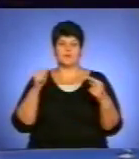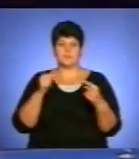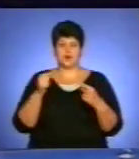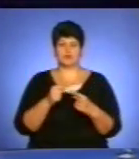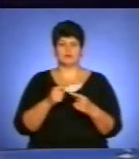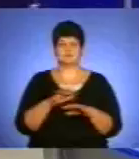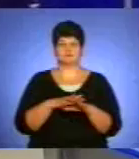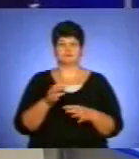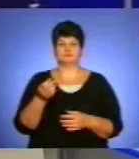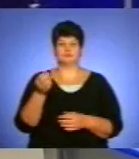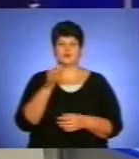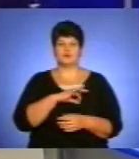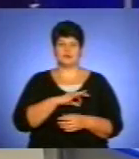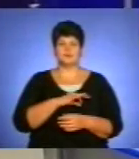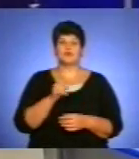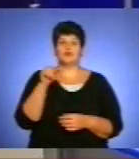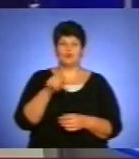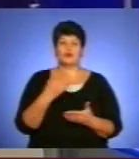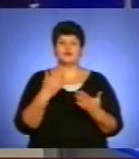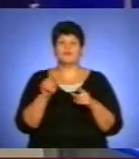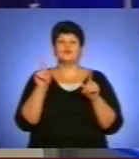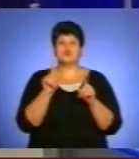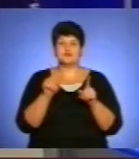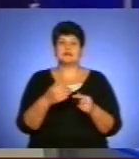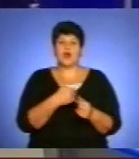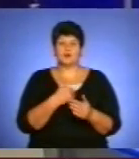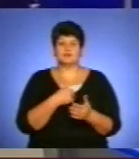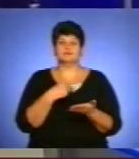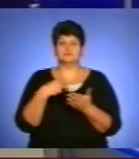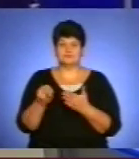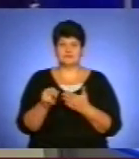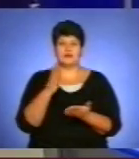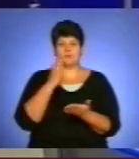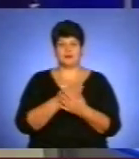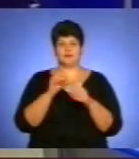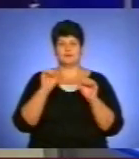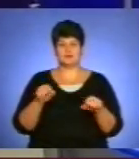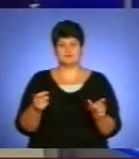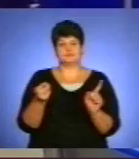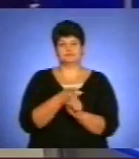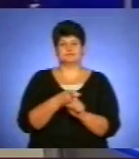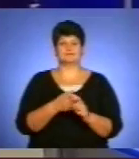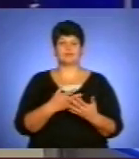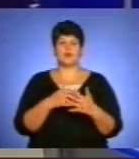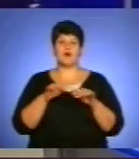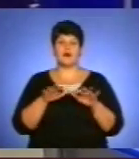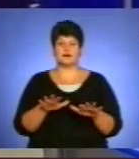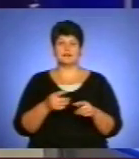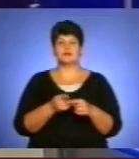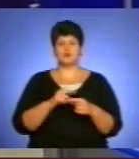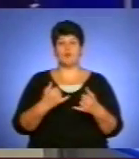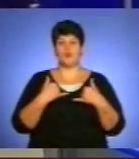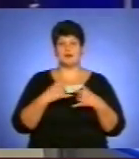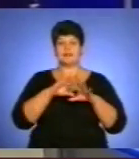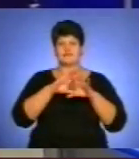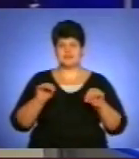споживання. Отож, якщо ви щойно зібралися за покупками, маєте нагоду долучитися до цієї акції. А на цьому в мене